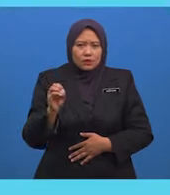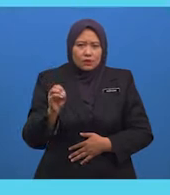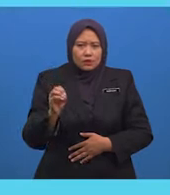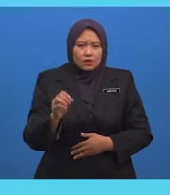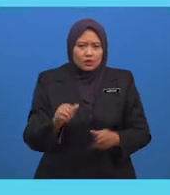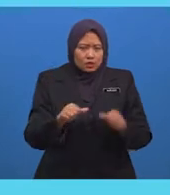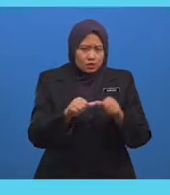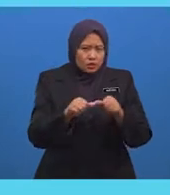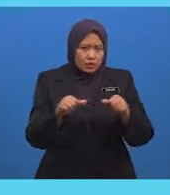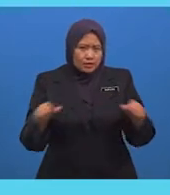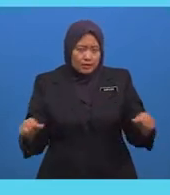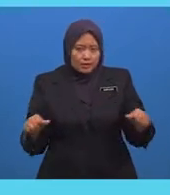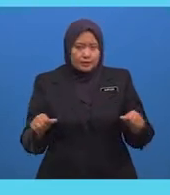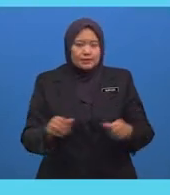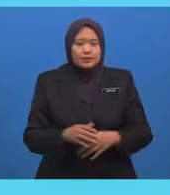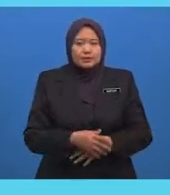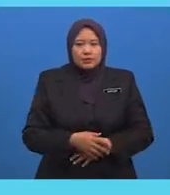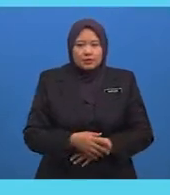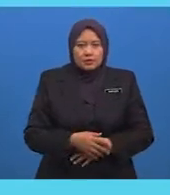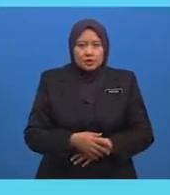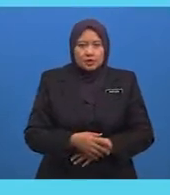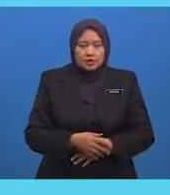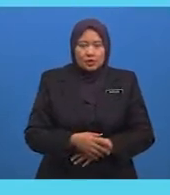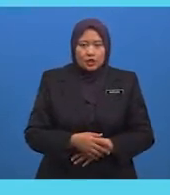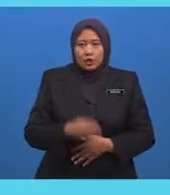Latihan Khusus Terhadap Setuatu Topik